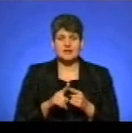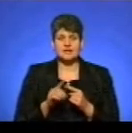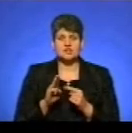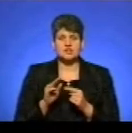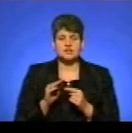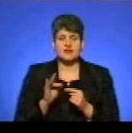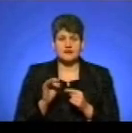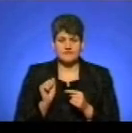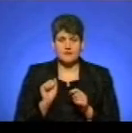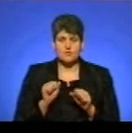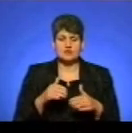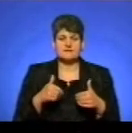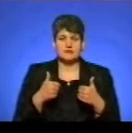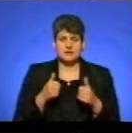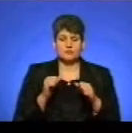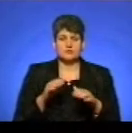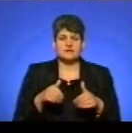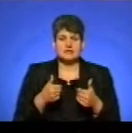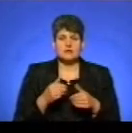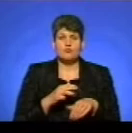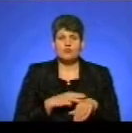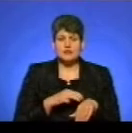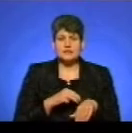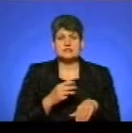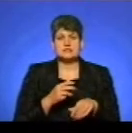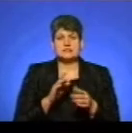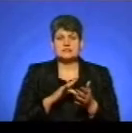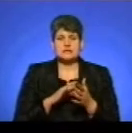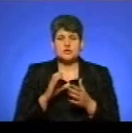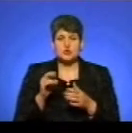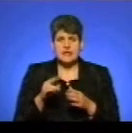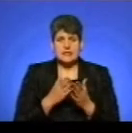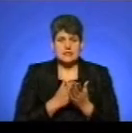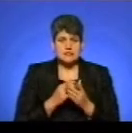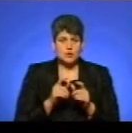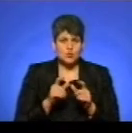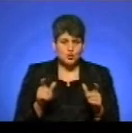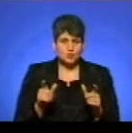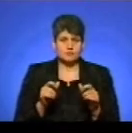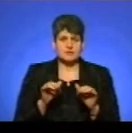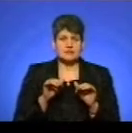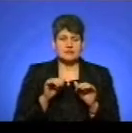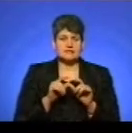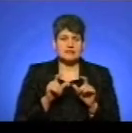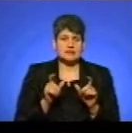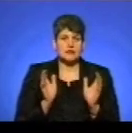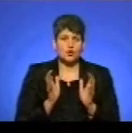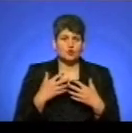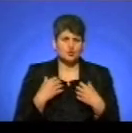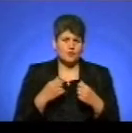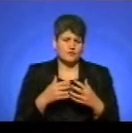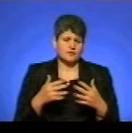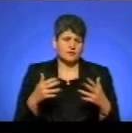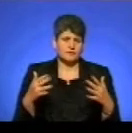звертатися, не може звертатися, там, в поліцію, в центри соціальних служб, в заклади охорони здоров'я, ну, будь-то так